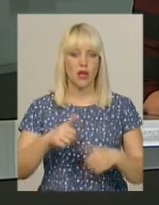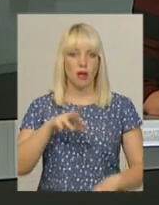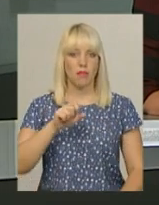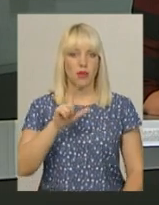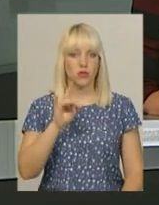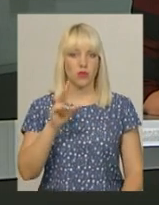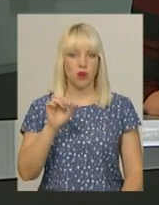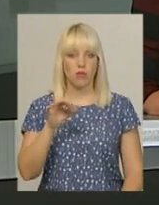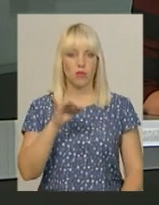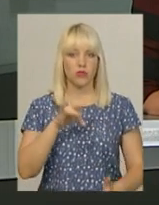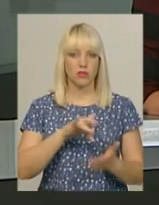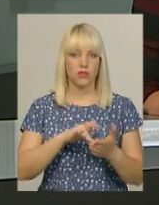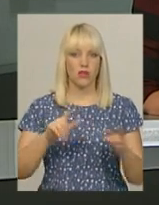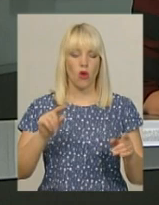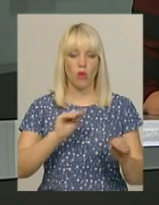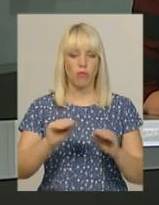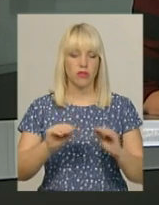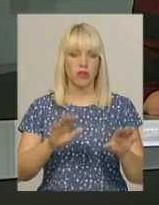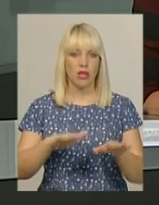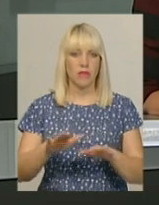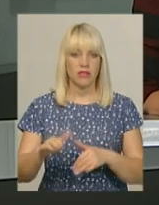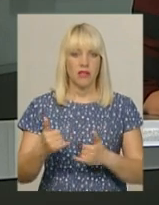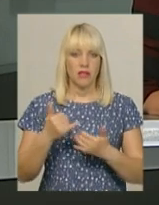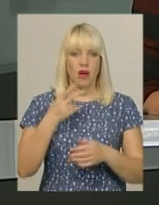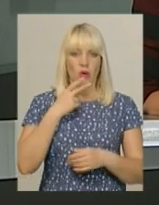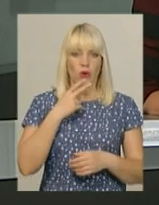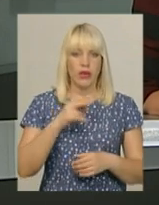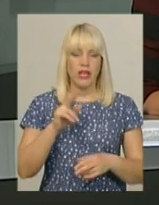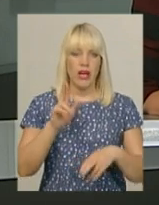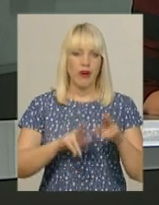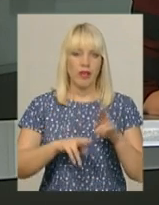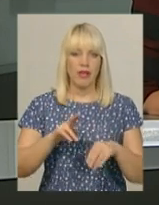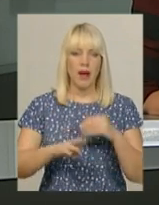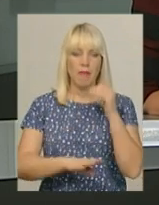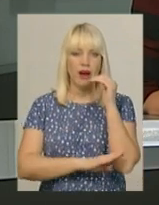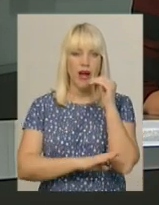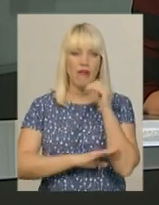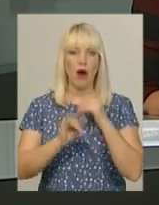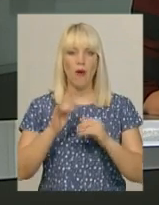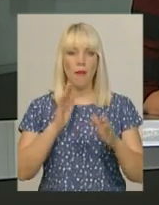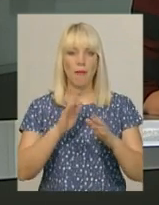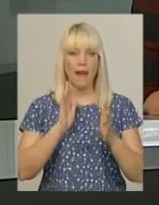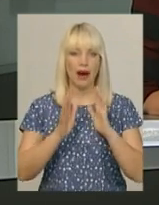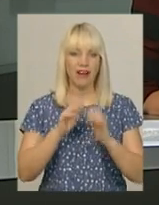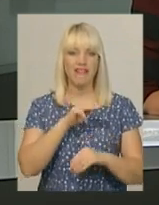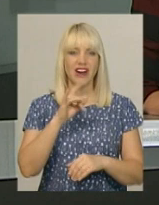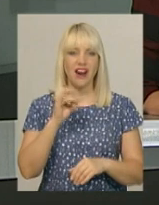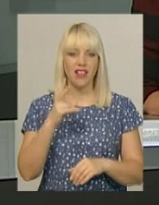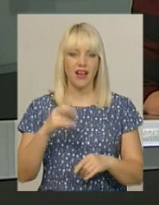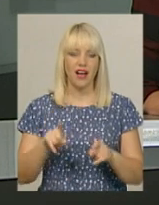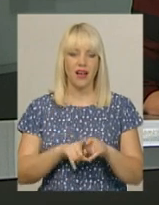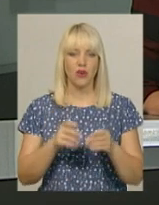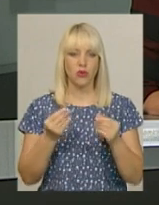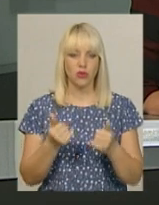обласному центрі, облаштувати місця для коріння та розфарбувати дерева у парку імені Франка. Гроші на реалізацію цих ідей